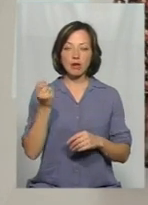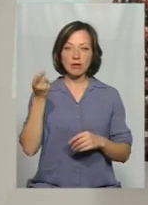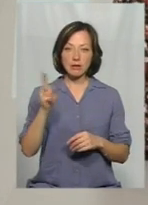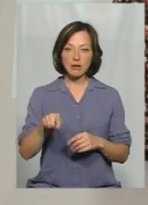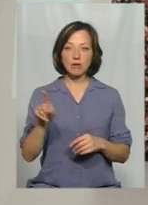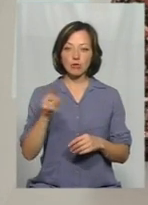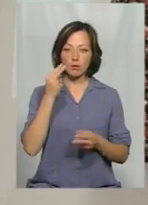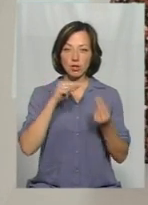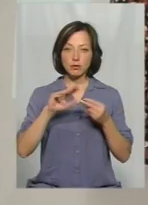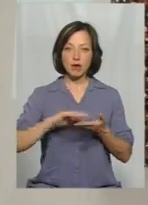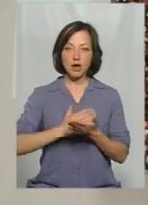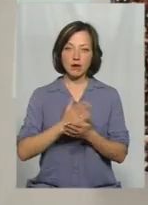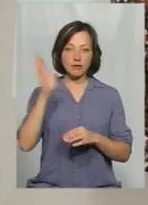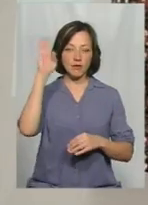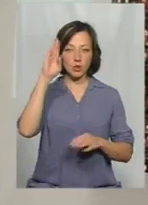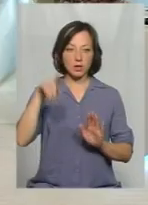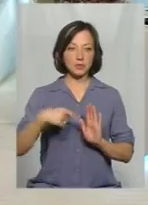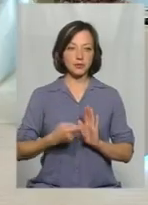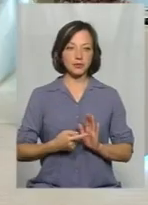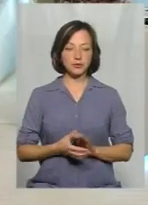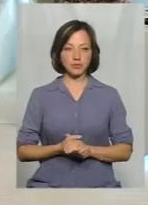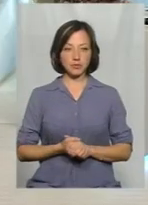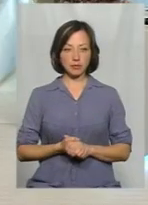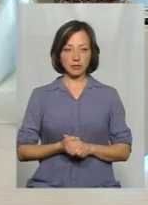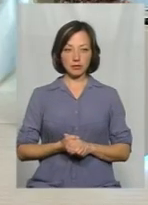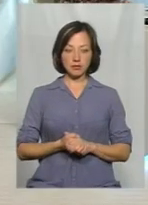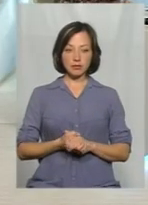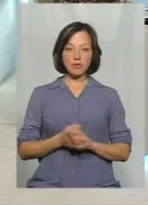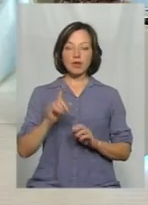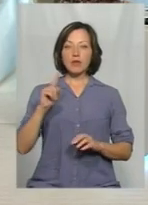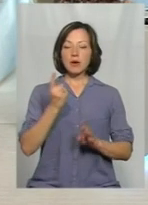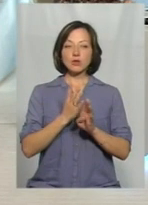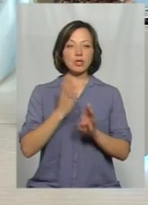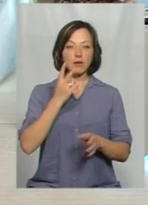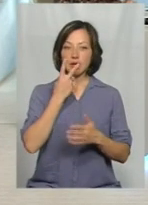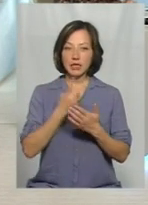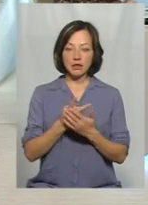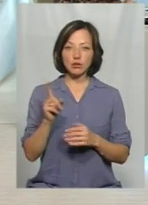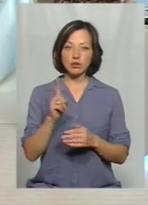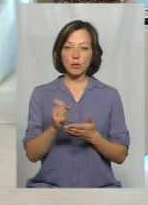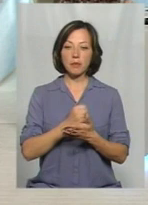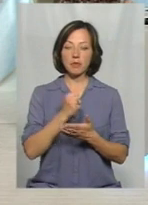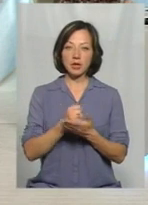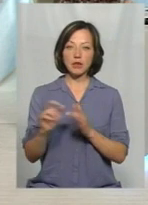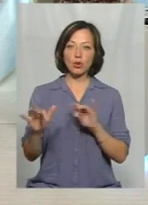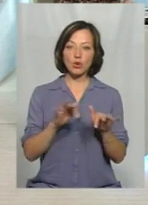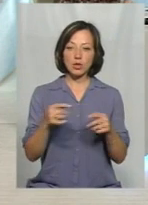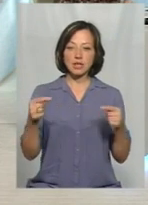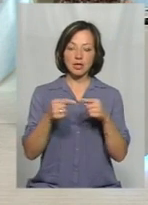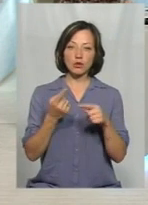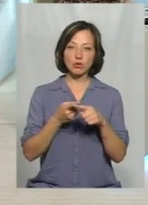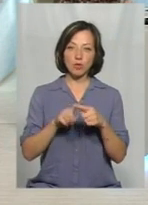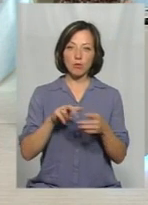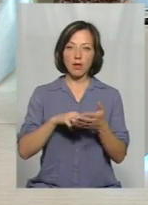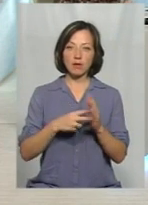поліпшиться якість води? В першу чергу, незважаючи на те, що прийняти кроки згідно цього плану,